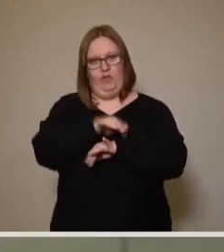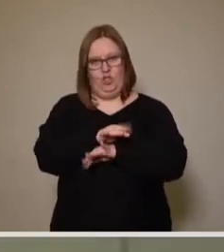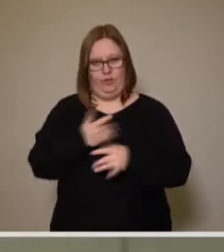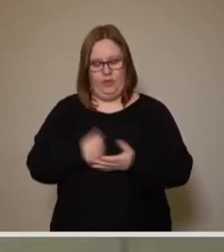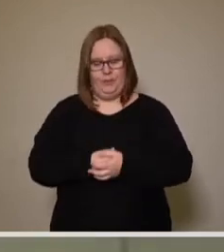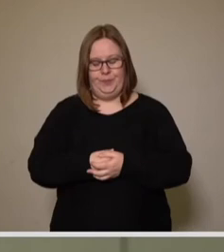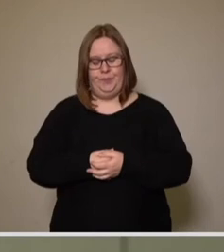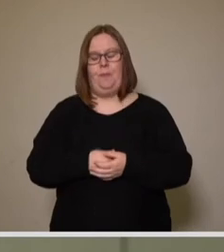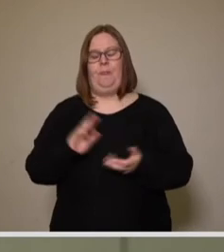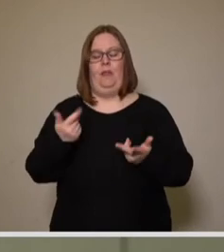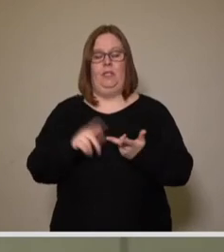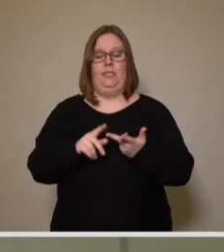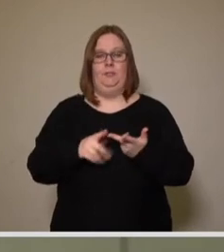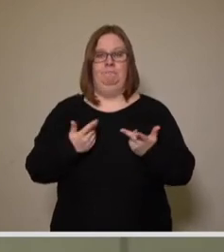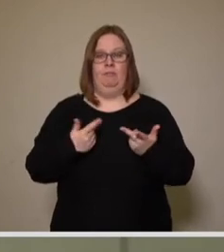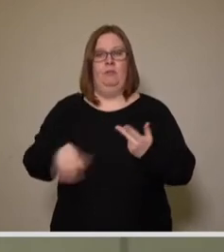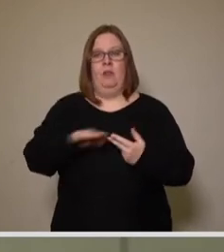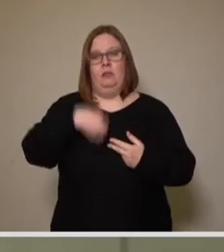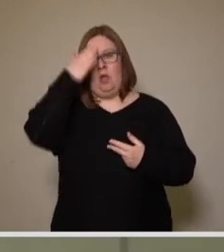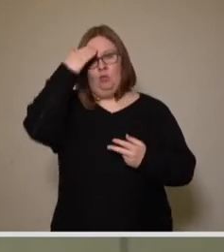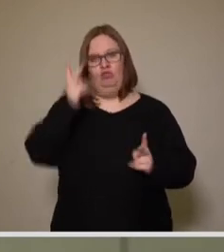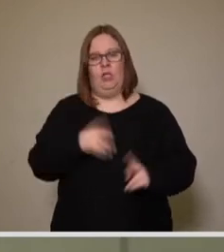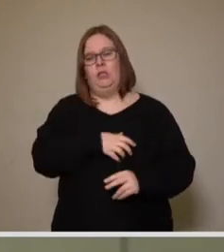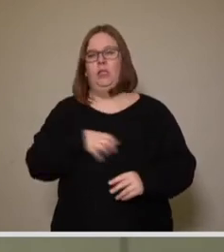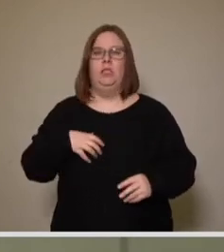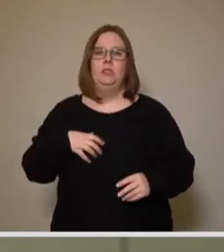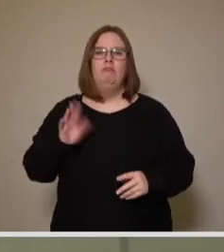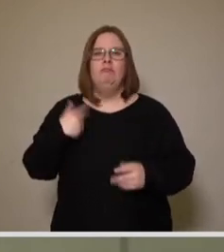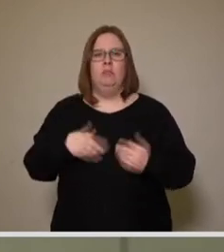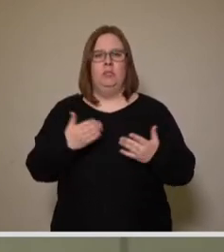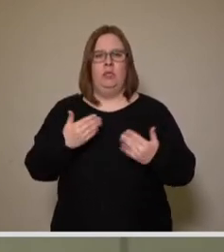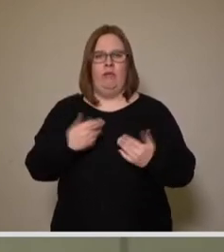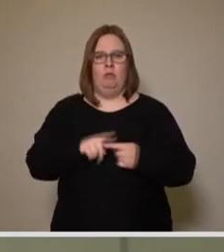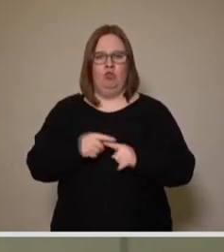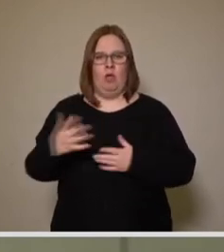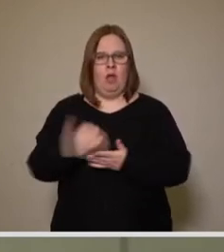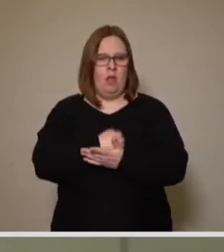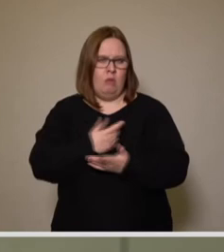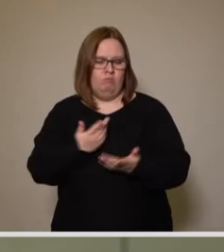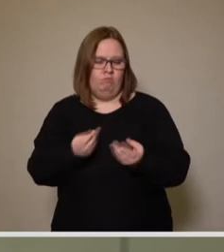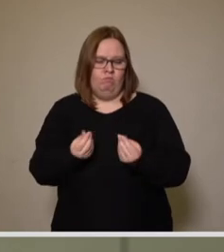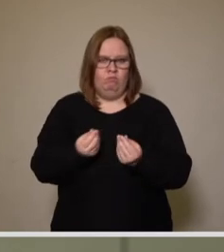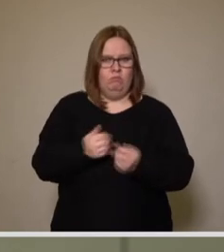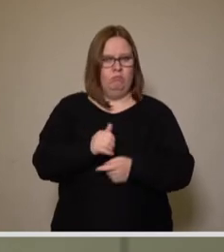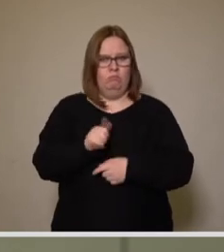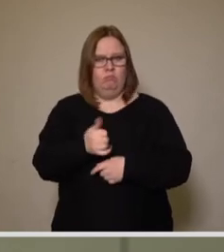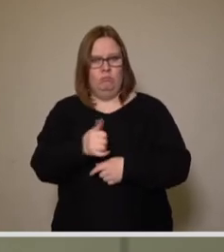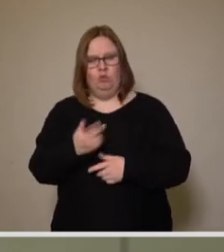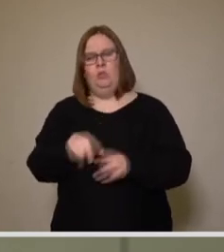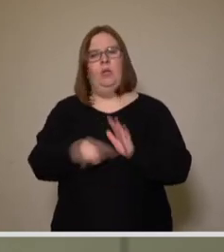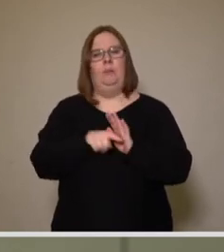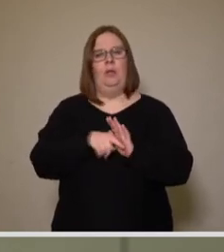Drittens. Wie bewertet die Landeshauptstadt Dresden die Entwicklung der Gewerbesteuereinnahmen in der Innenstadt und mit welchen Mindereinnahmen